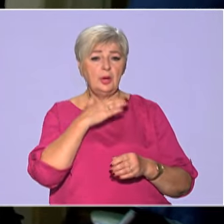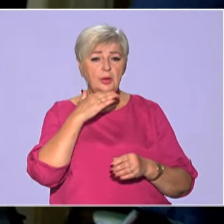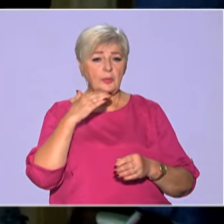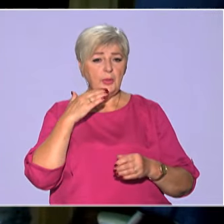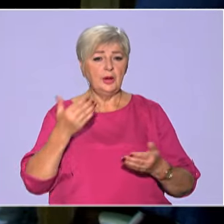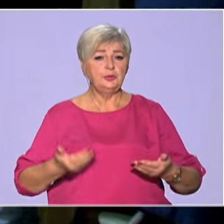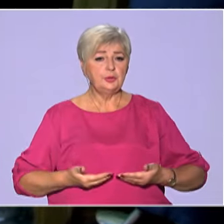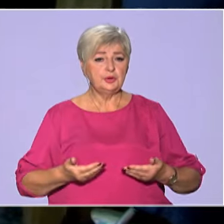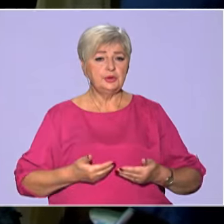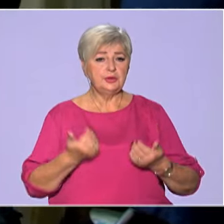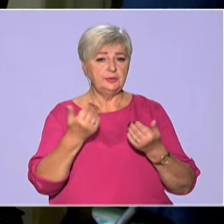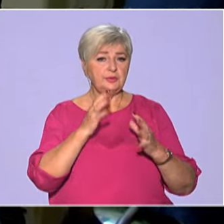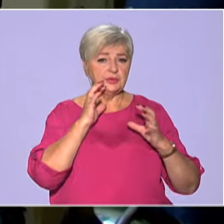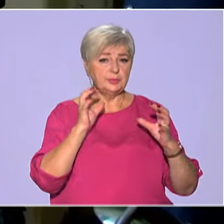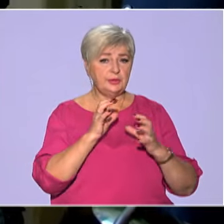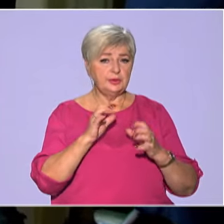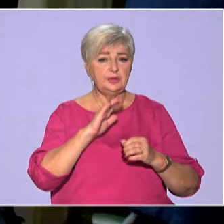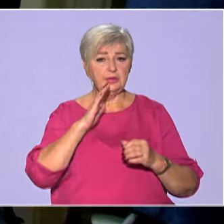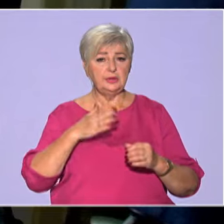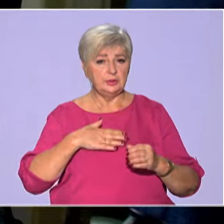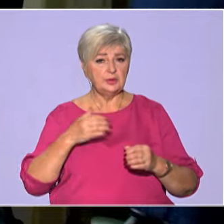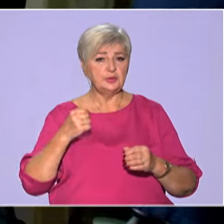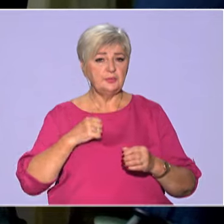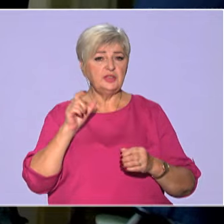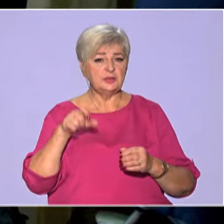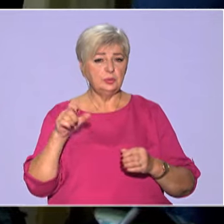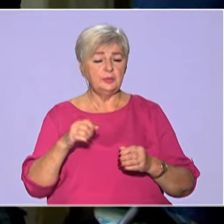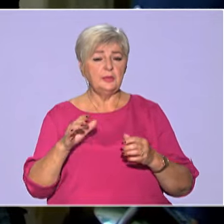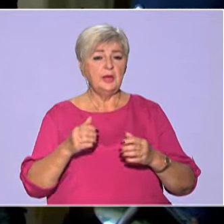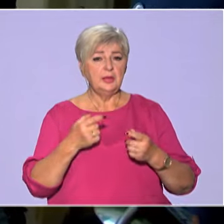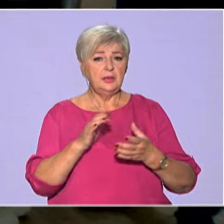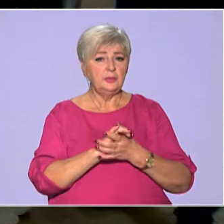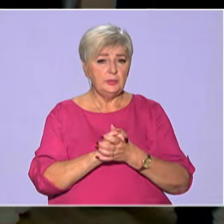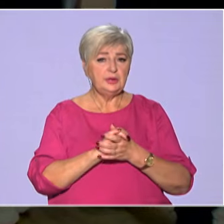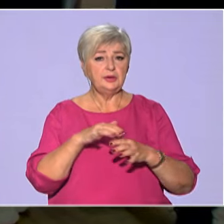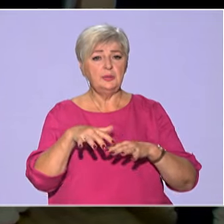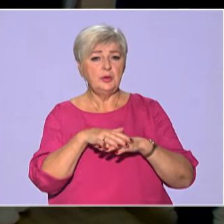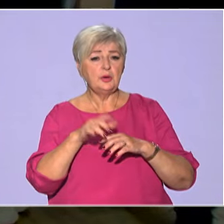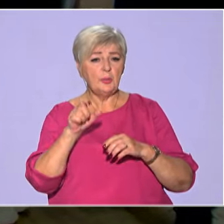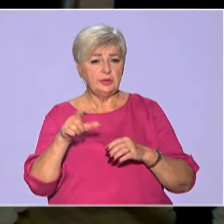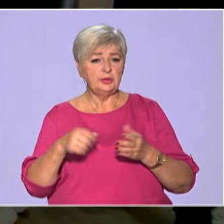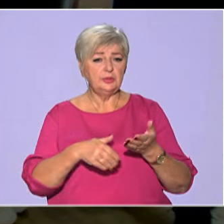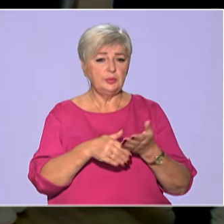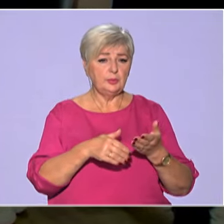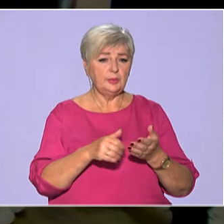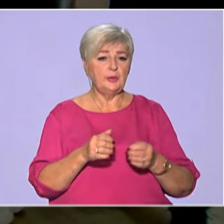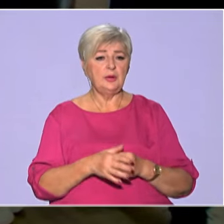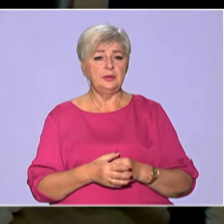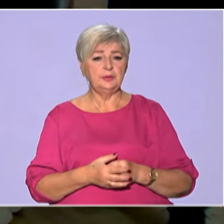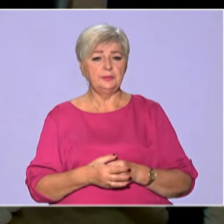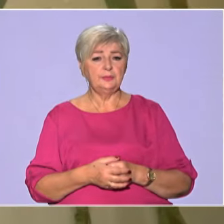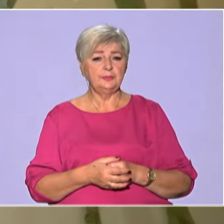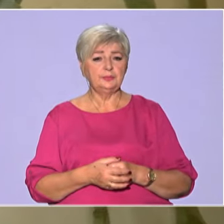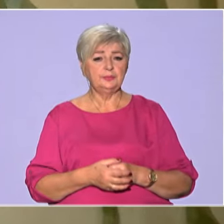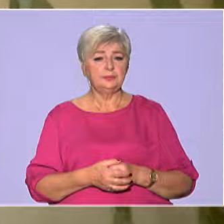життів ви зберегли наших військових і цивільним громадянам допомагають. Правда, патріоти міста і країни.